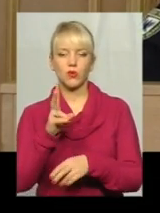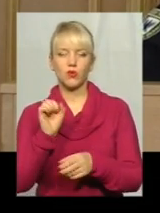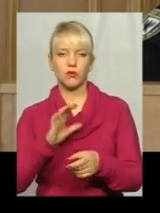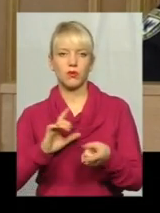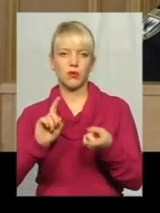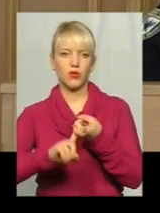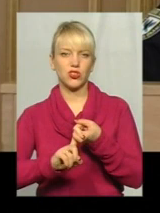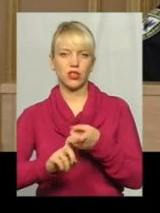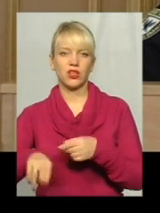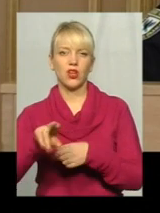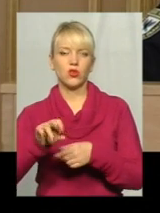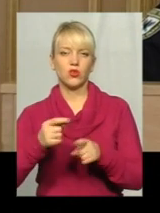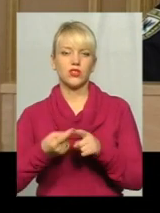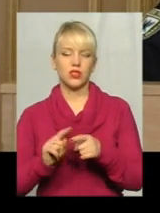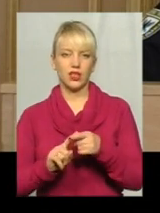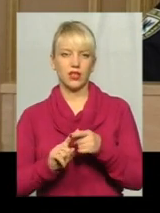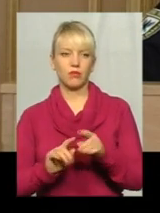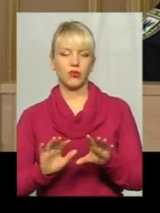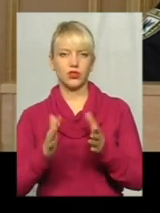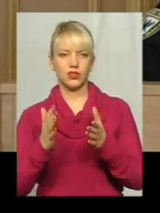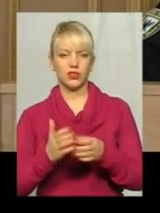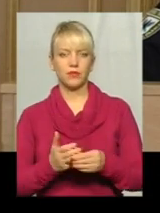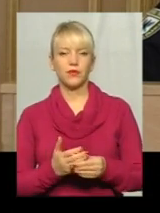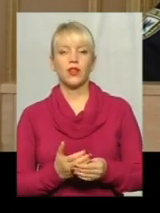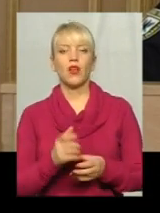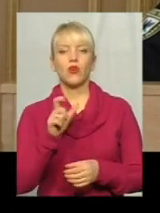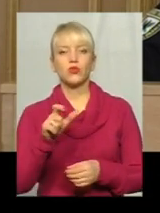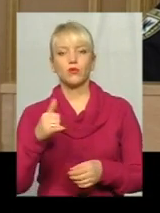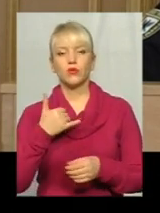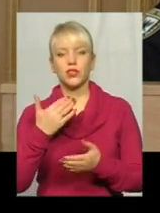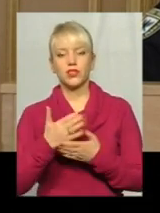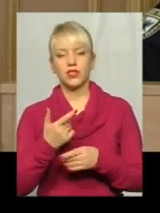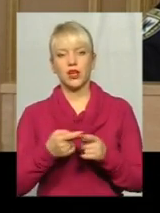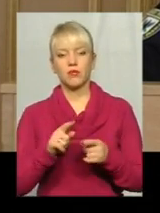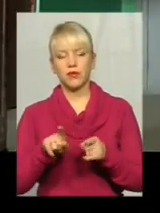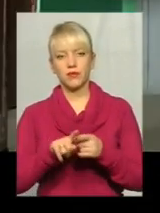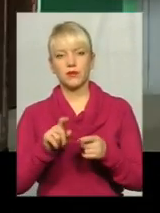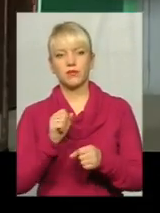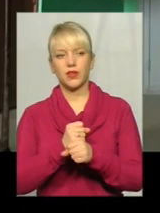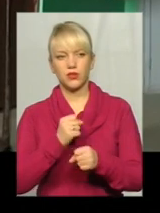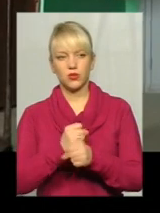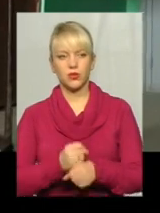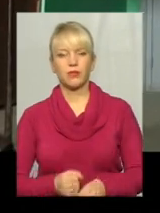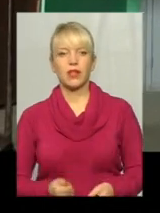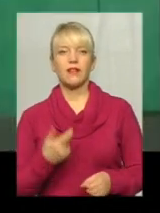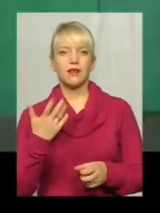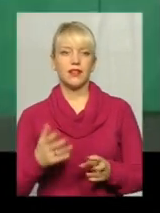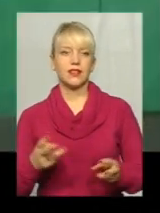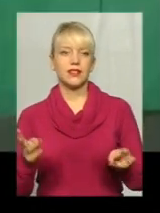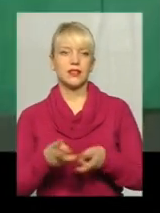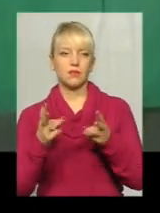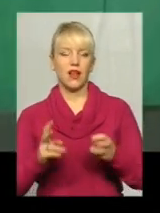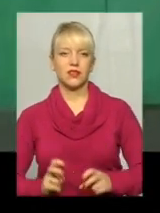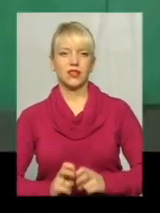причетні до даної події. Особи в нас є, ми над ними працюємо, звичайно. Кількість спалених ліфтів